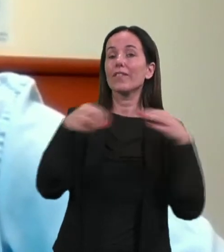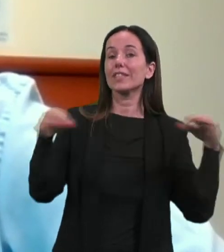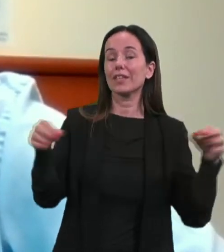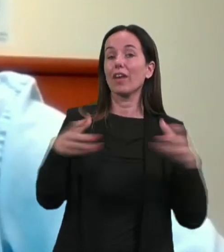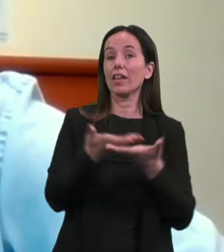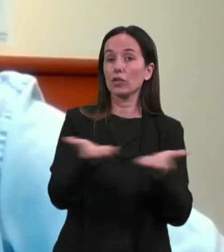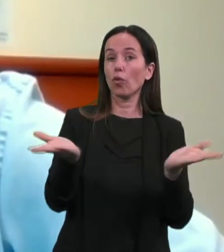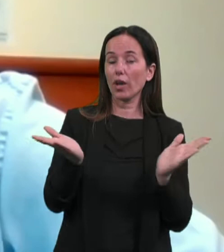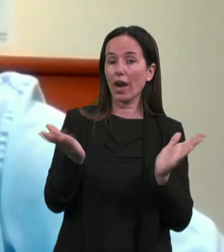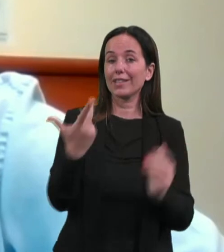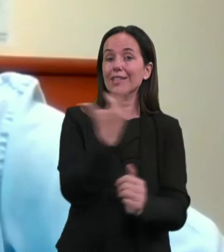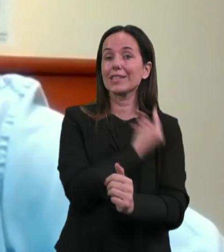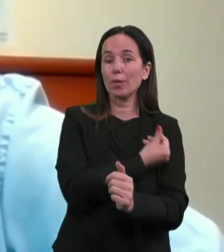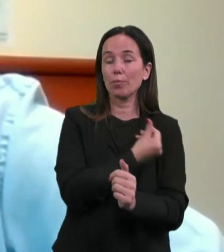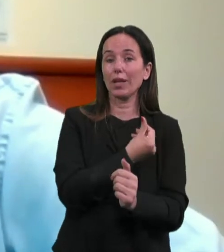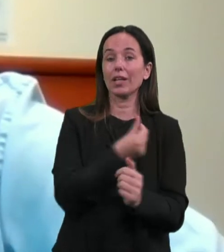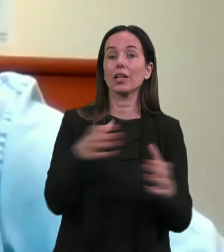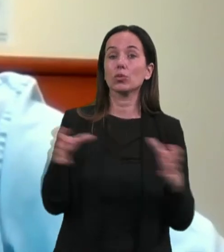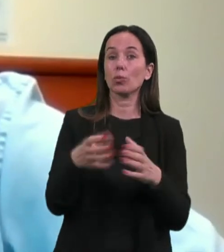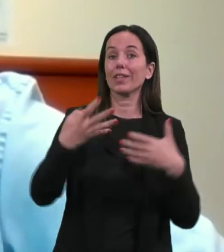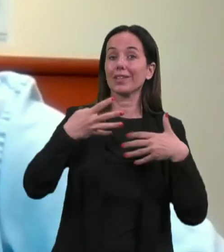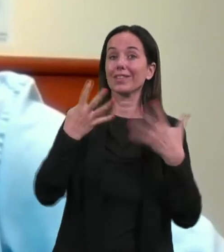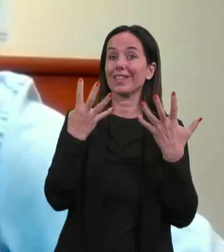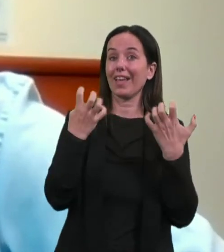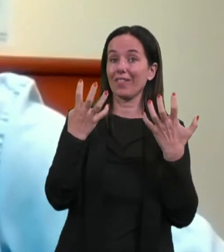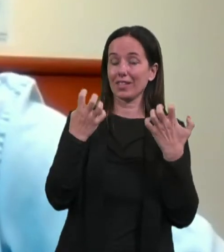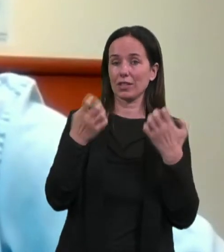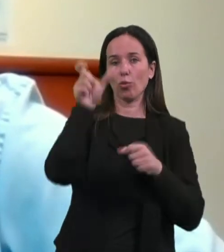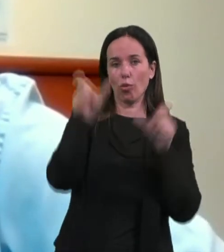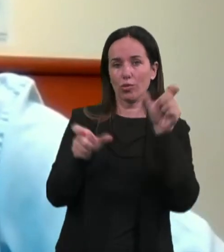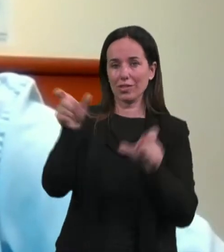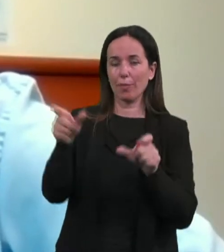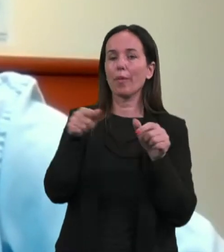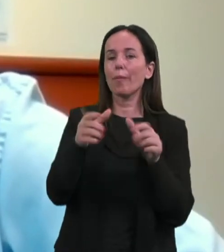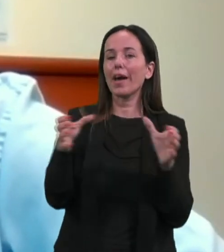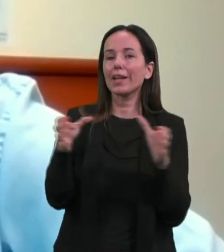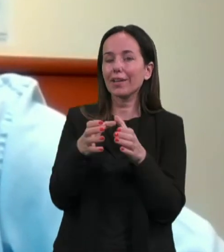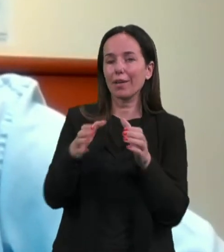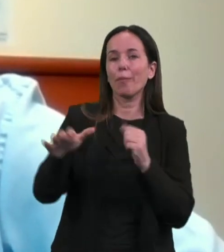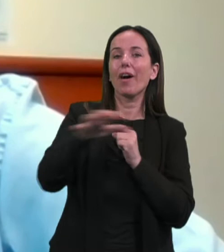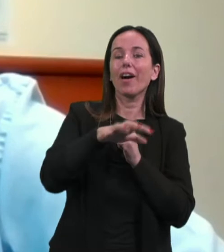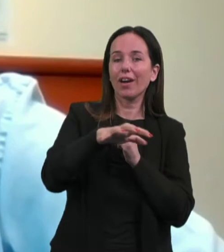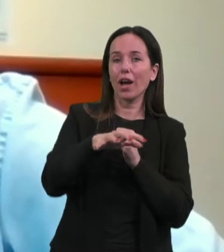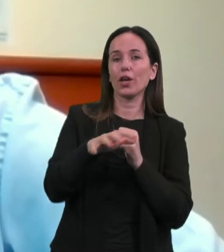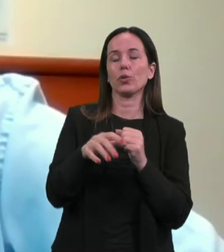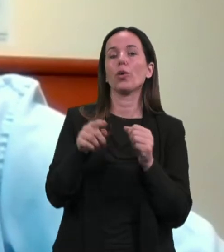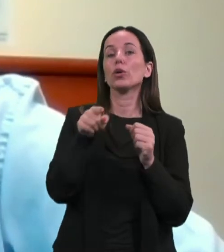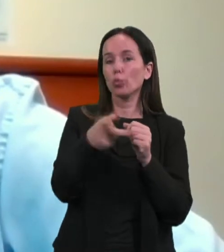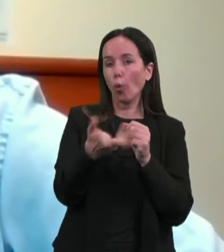cepili na enkrat devetsto ljudi, pa tako ima jih na kraju devetsto ljudi, to je bilo kar zalogaj.